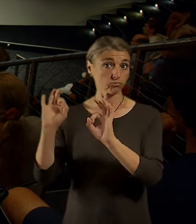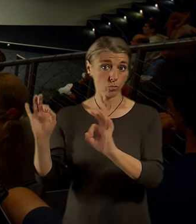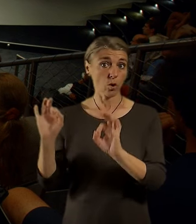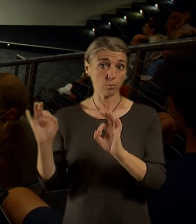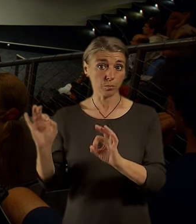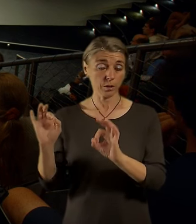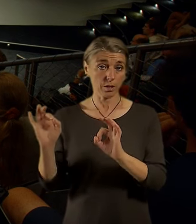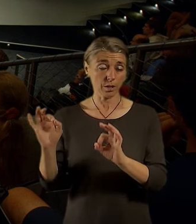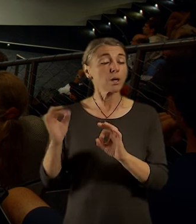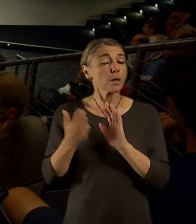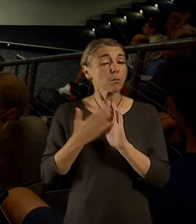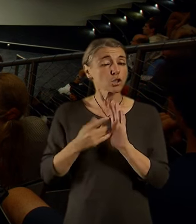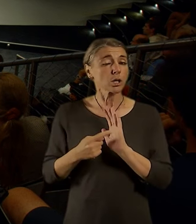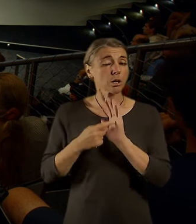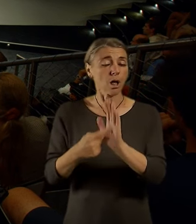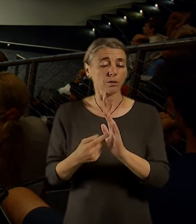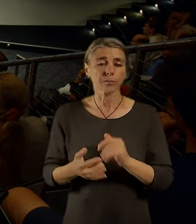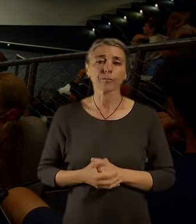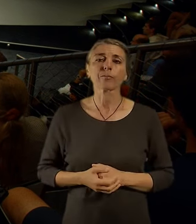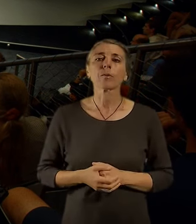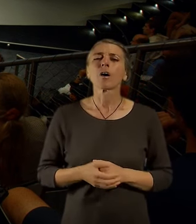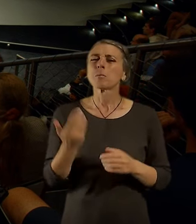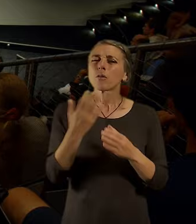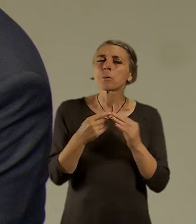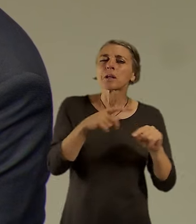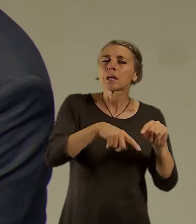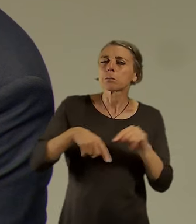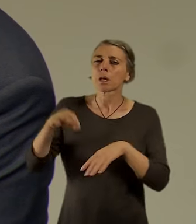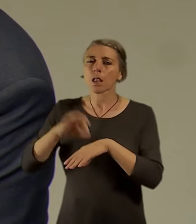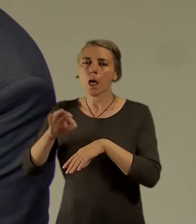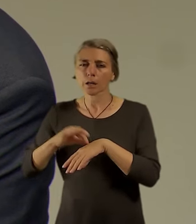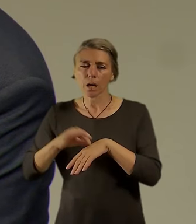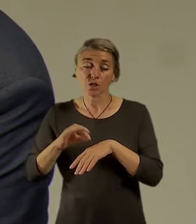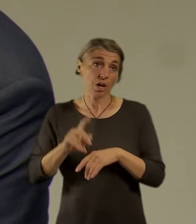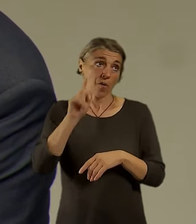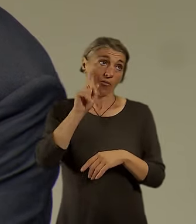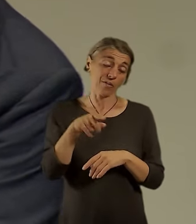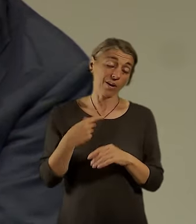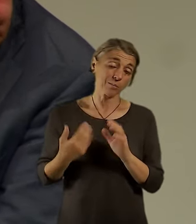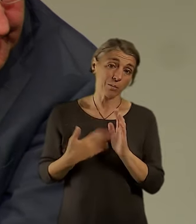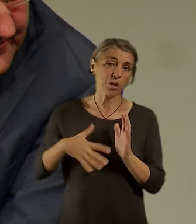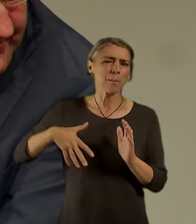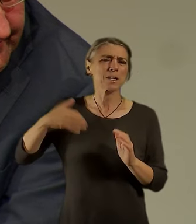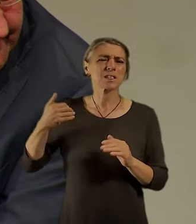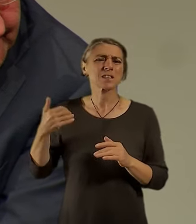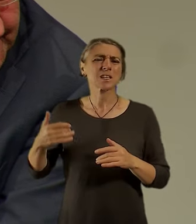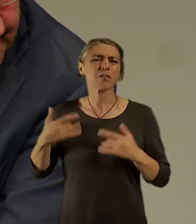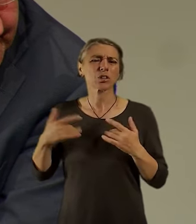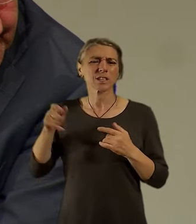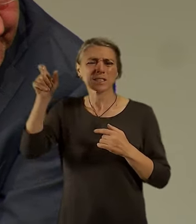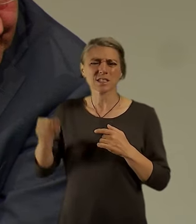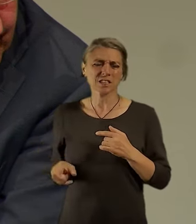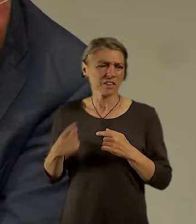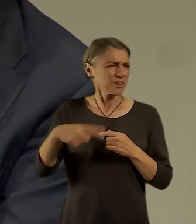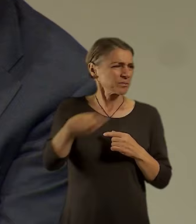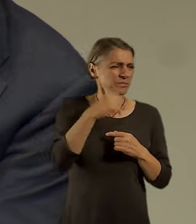Drobnej příklad ve vztahu třeba k těm lékařům byl docela neoblíbený ministr zdravotnictví. Už jsem